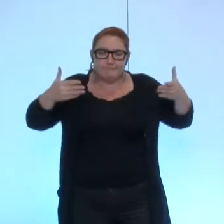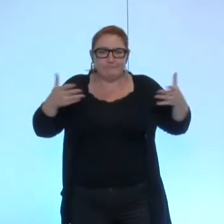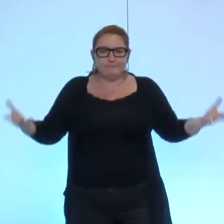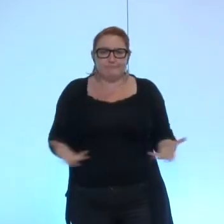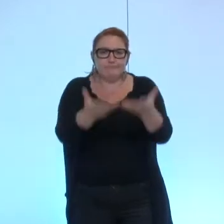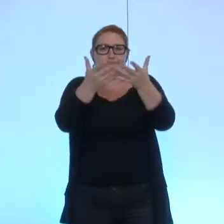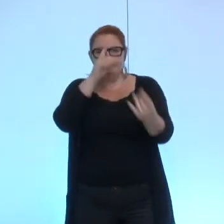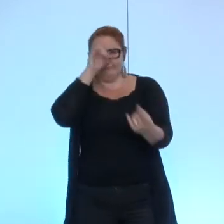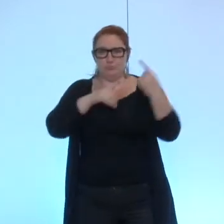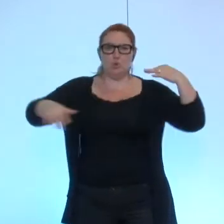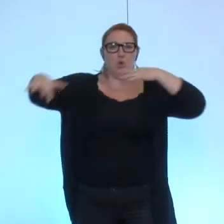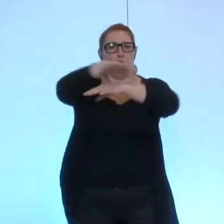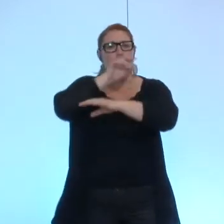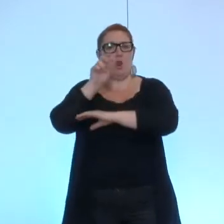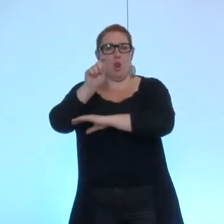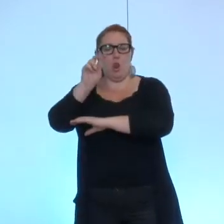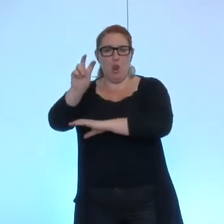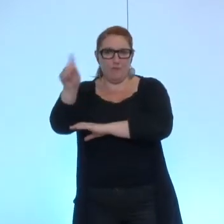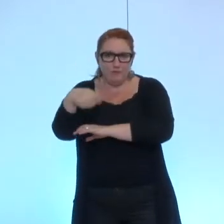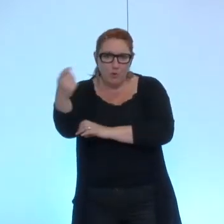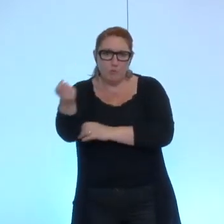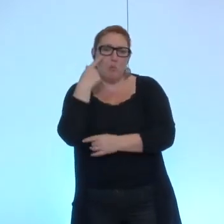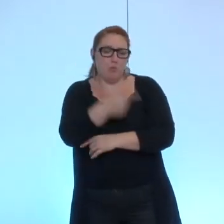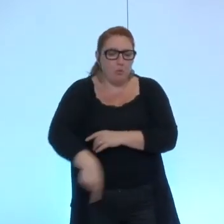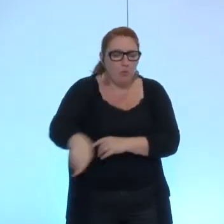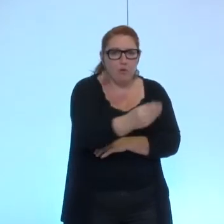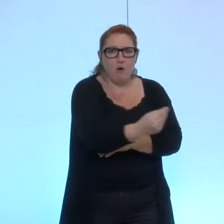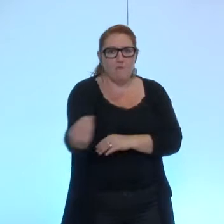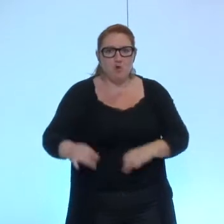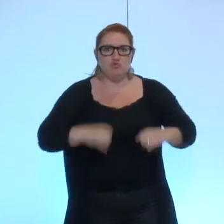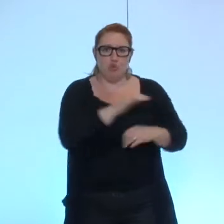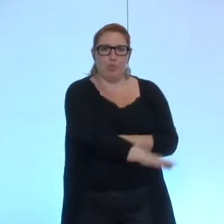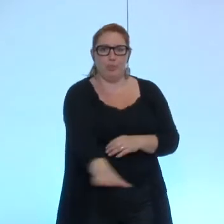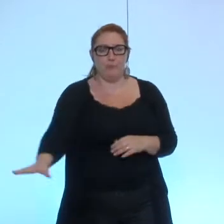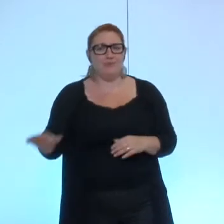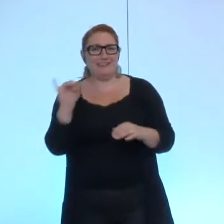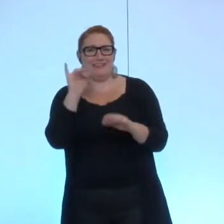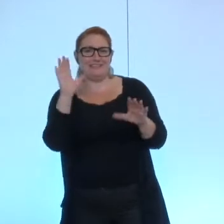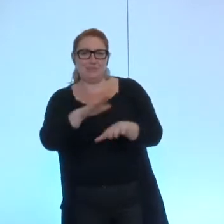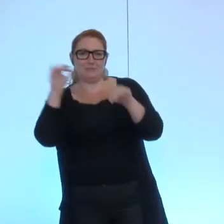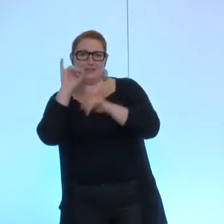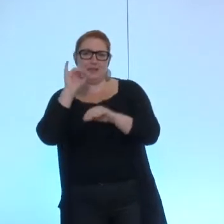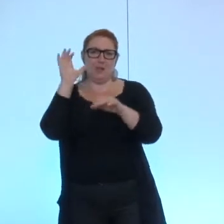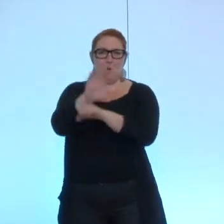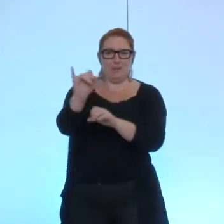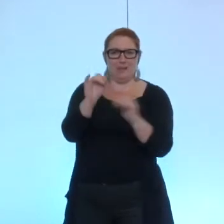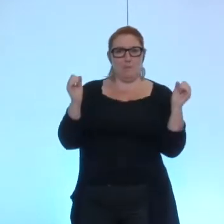'environnement à l'attention des jeunes enfants qui s'abstient qui est contre qui est pour